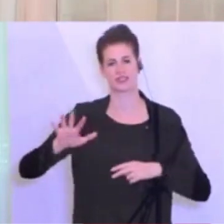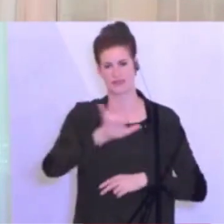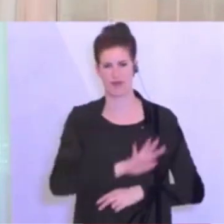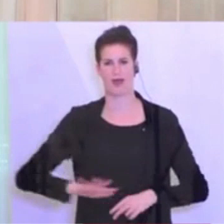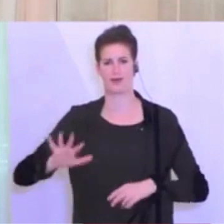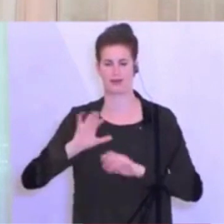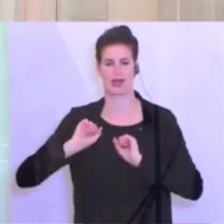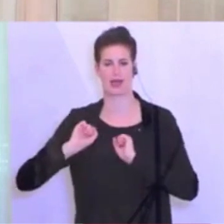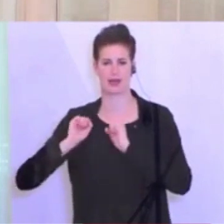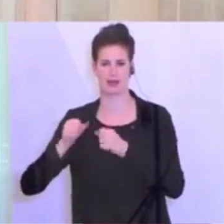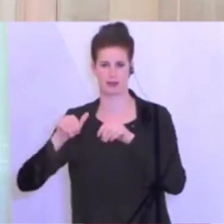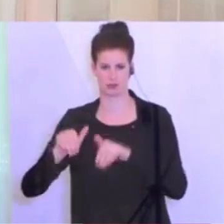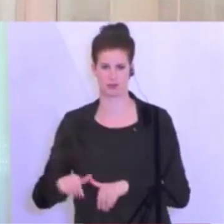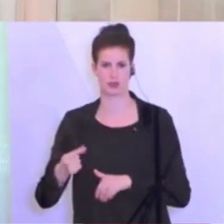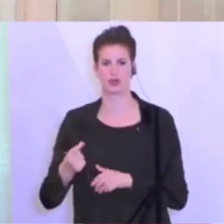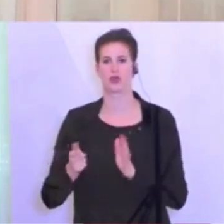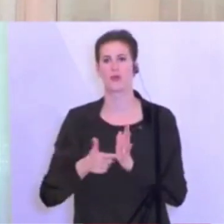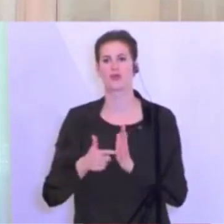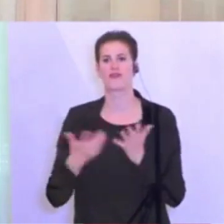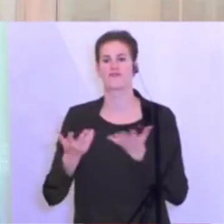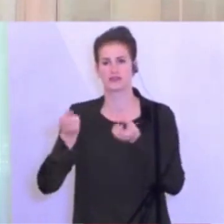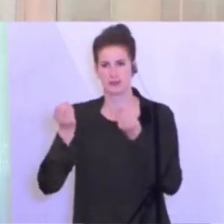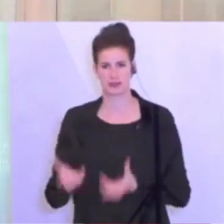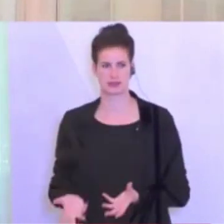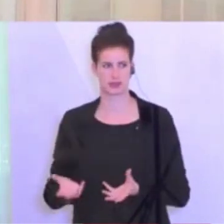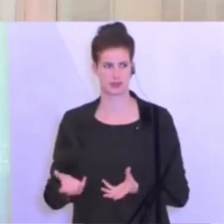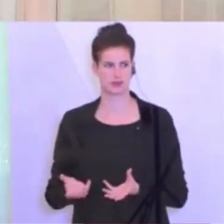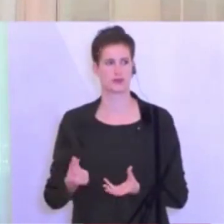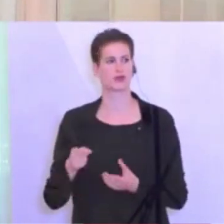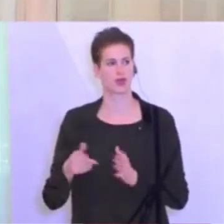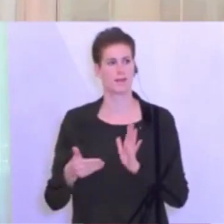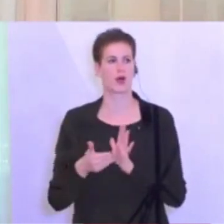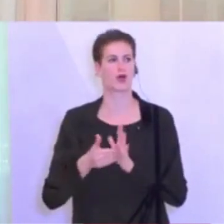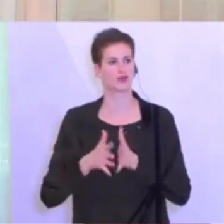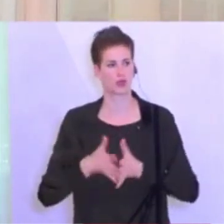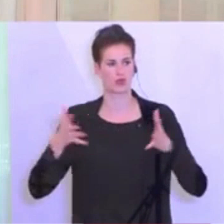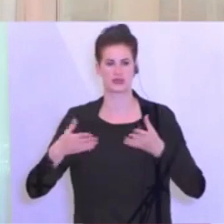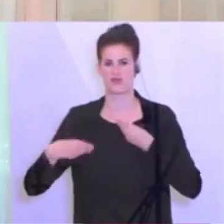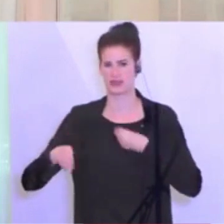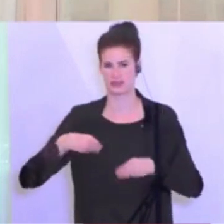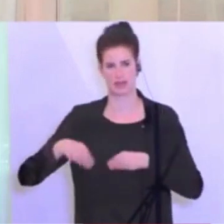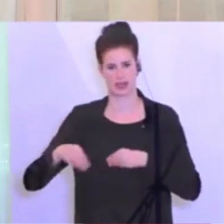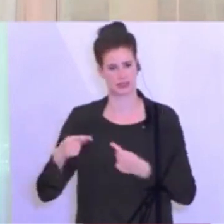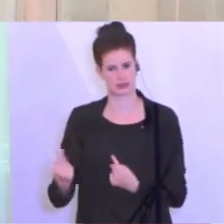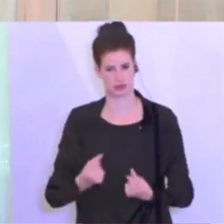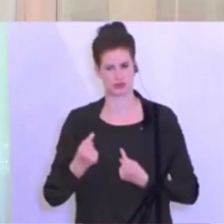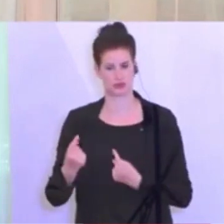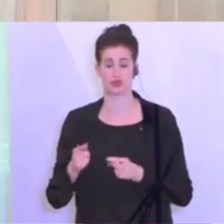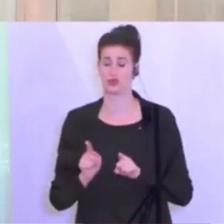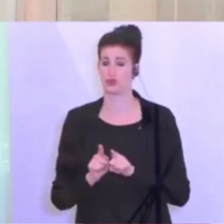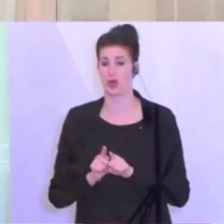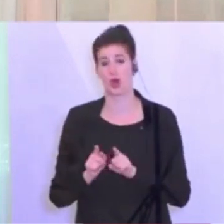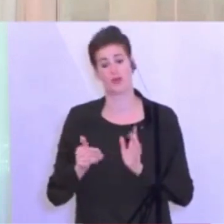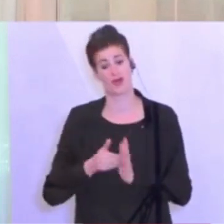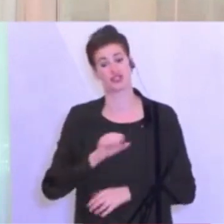müssen. Das hängt total vom Anlassfall ab und da brauchen wir einfach eine sehr große Flexibilität in dieser Situation und eine große Geschwindigkeit,